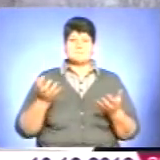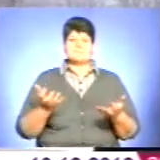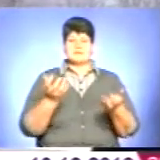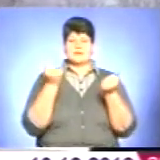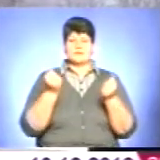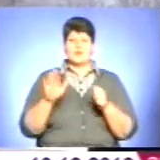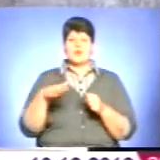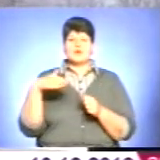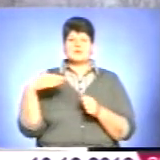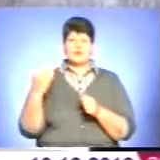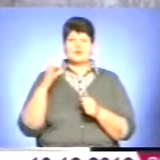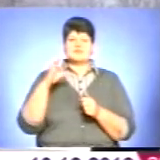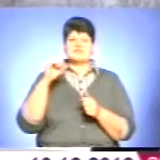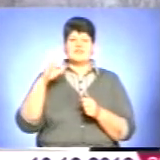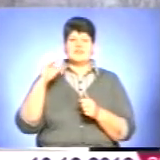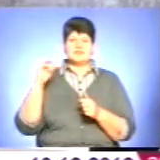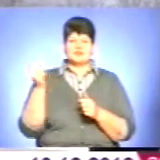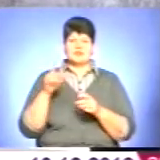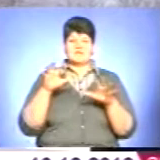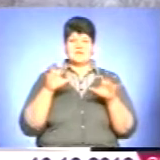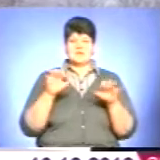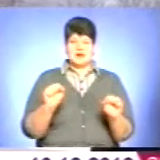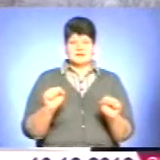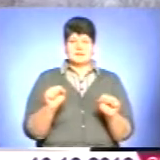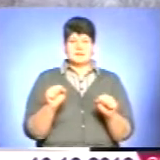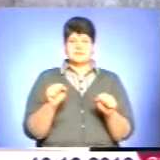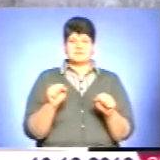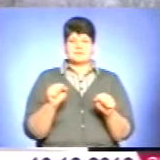з боку світської влади і, звичайно, науки, ну і самих, скажімо,